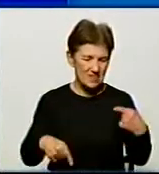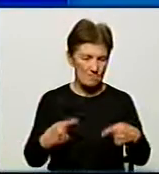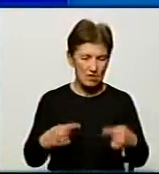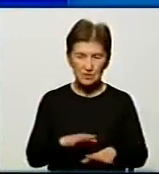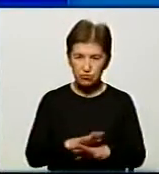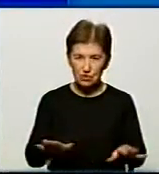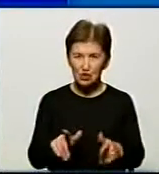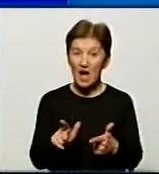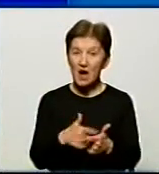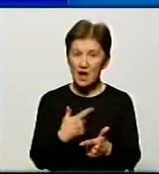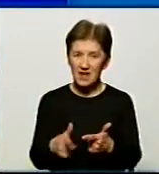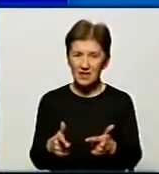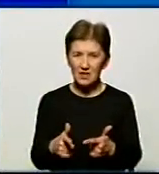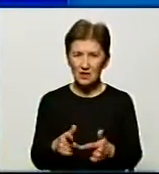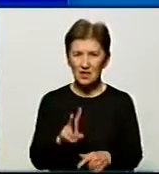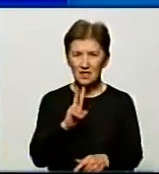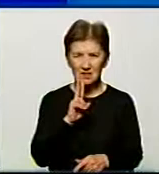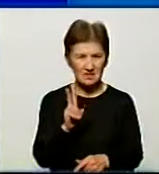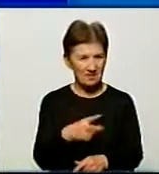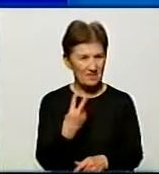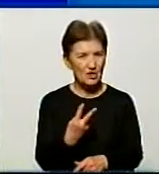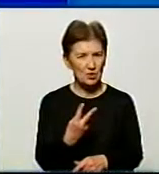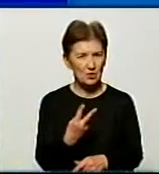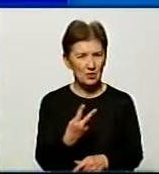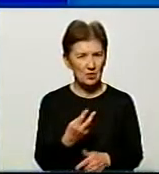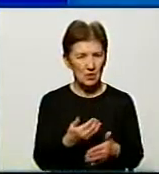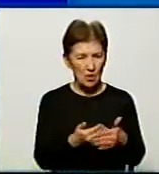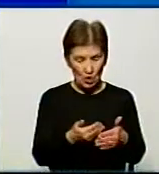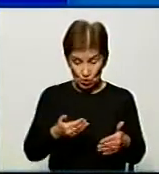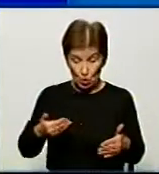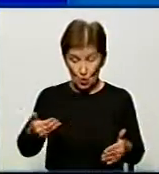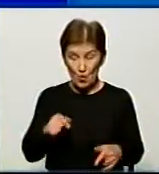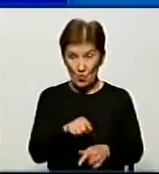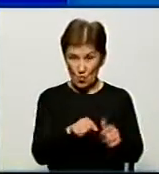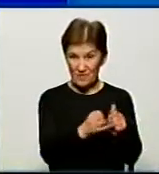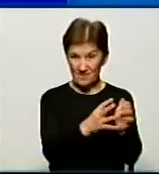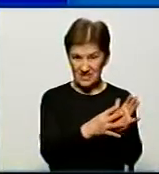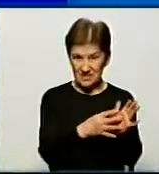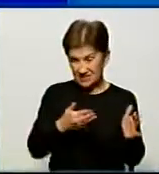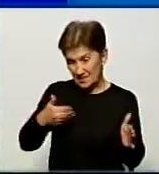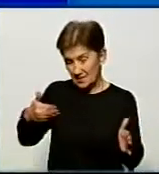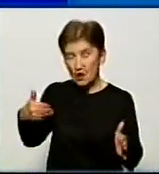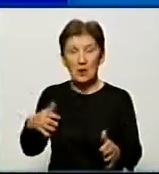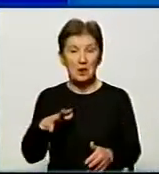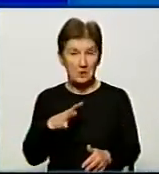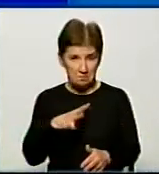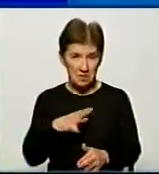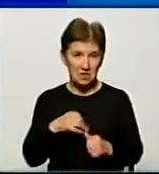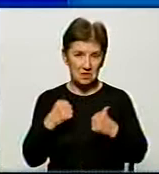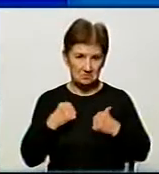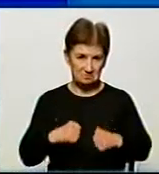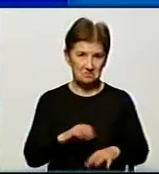Але два роки до цього, до 19-го року, вони були майже спокійні